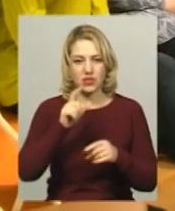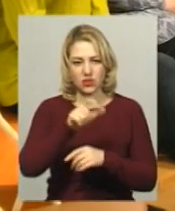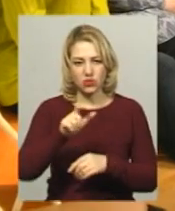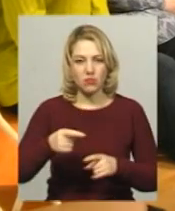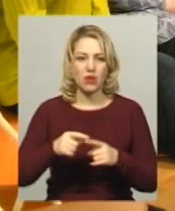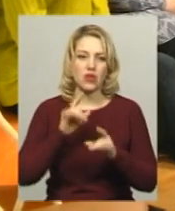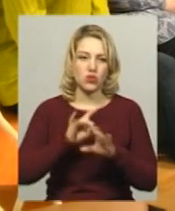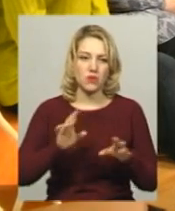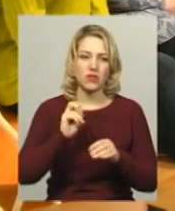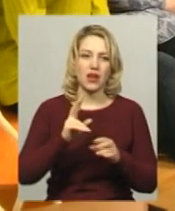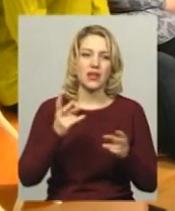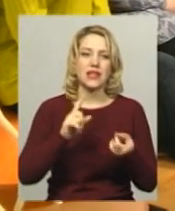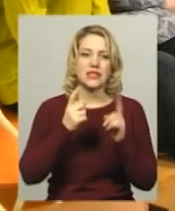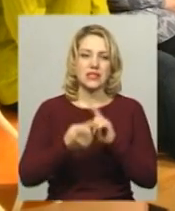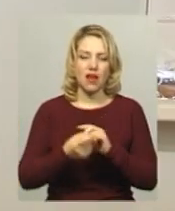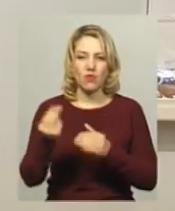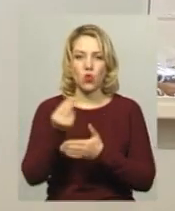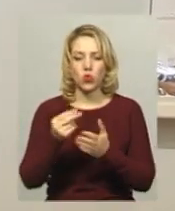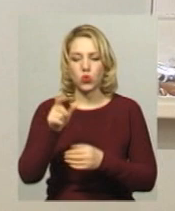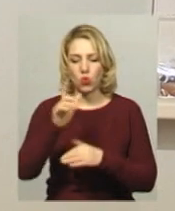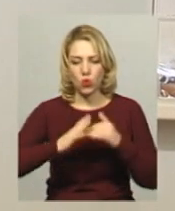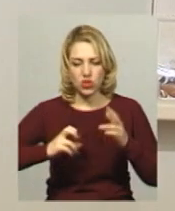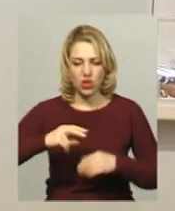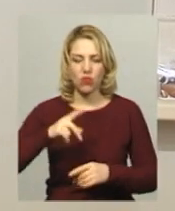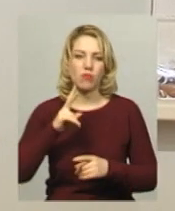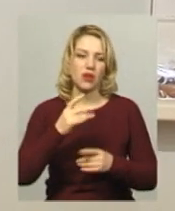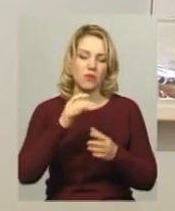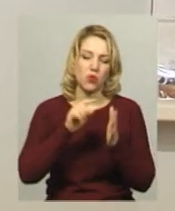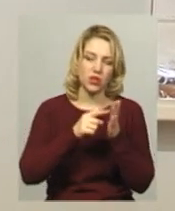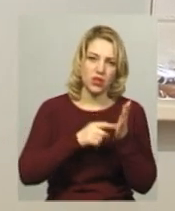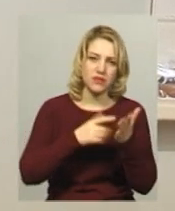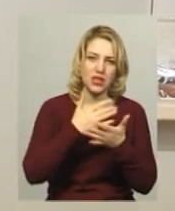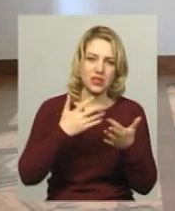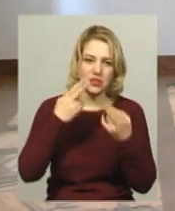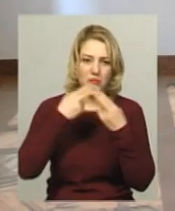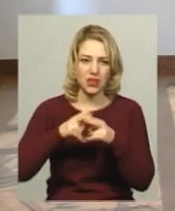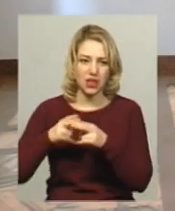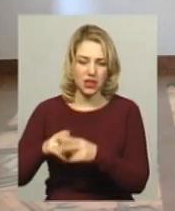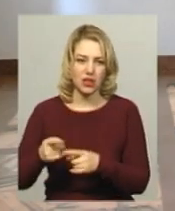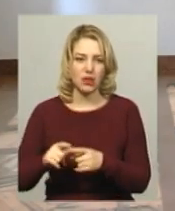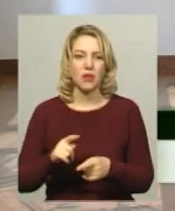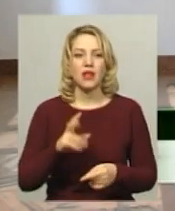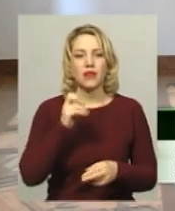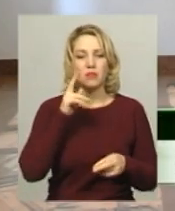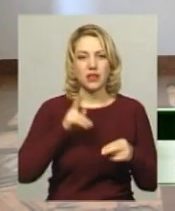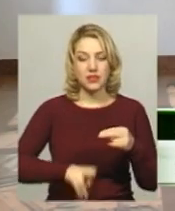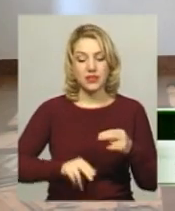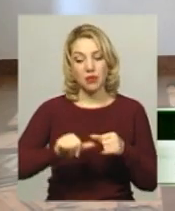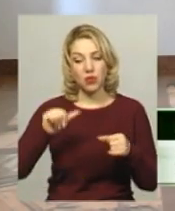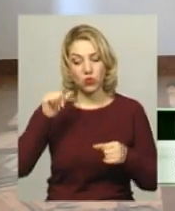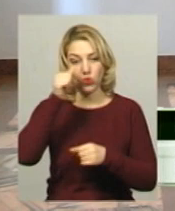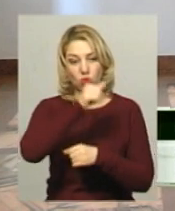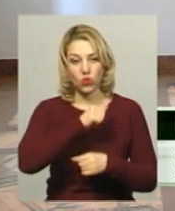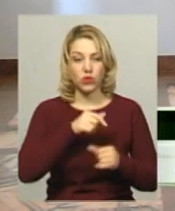художником, поділився деталями написання картин у різних техніках. Представив буклет листівок. Наприкінці минулого року,